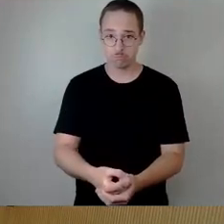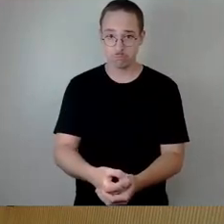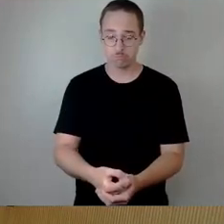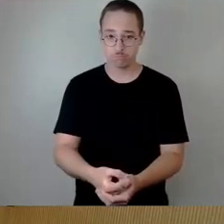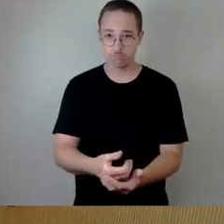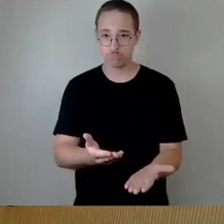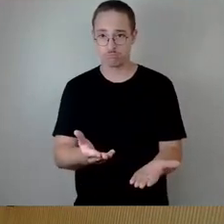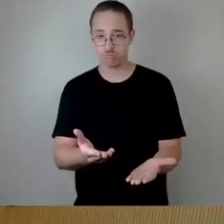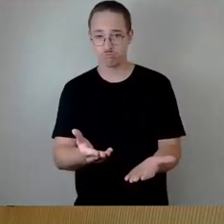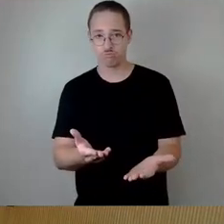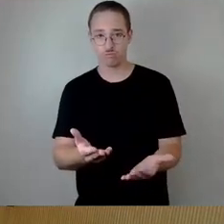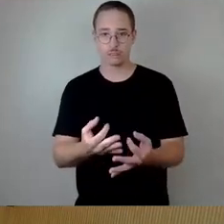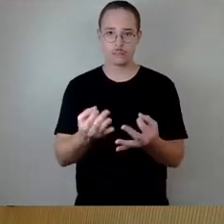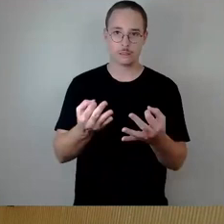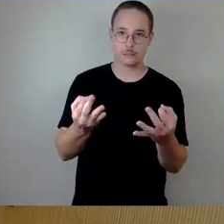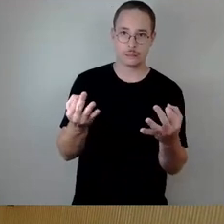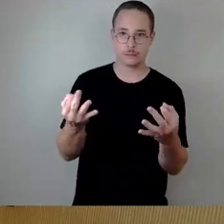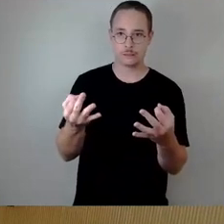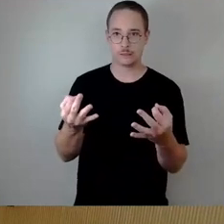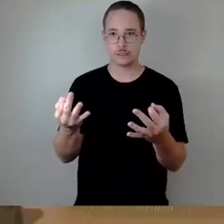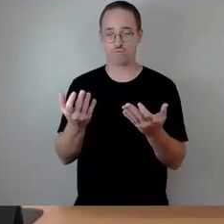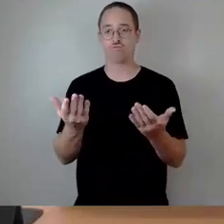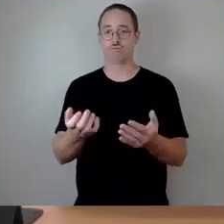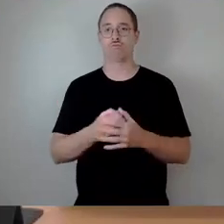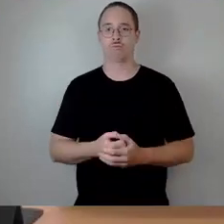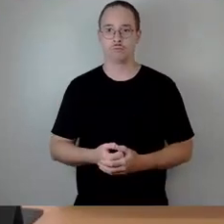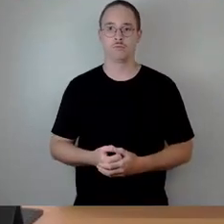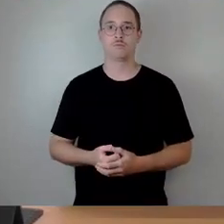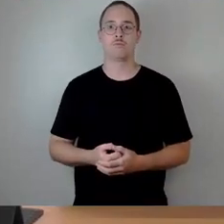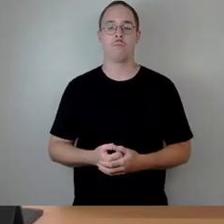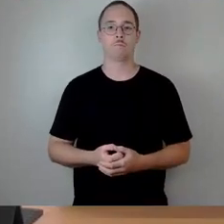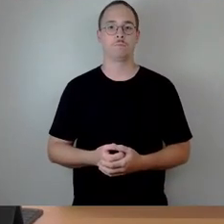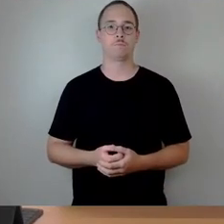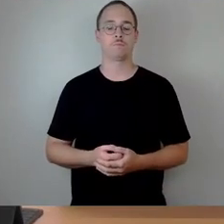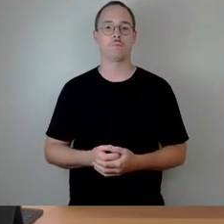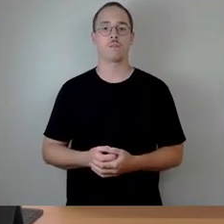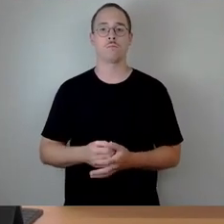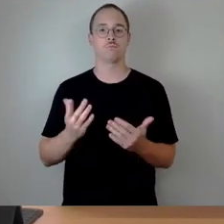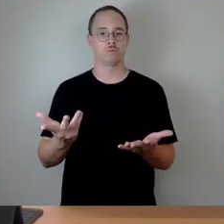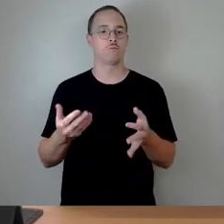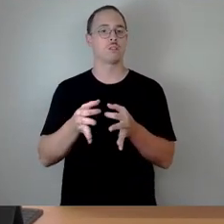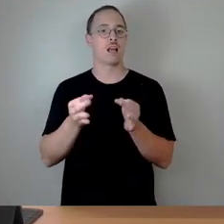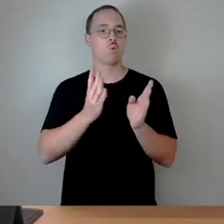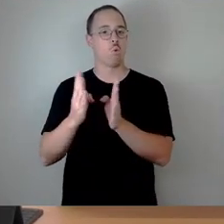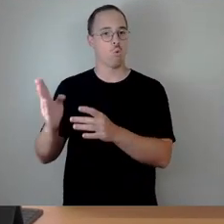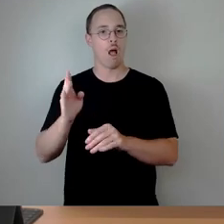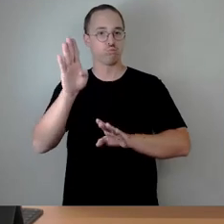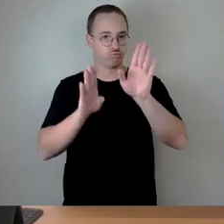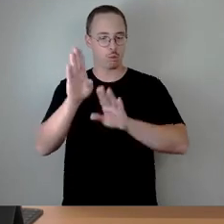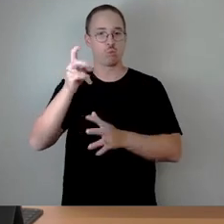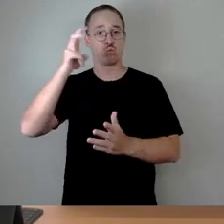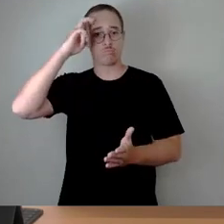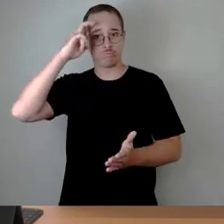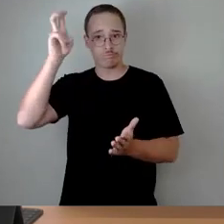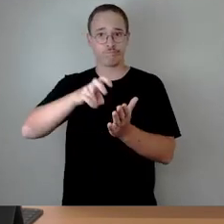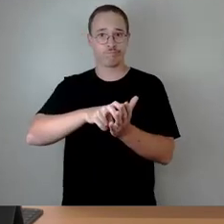Wenn das nicht der Fall ist, lasse ich über die Tagesordnung abstimmen. Wer der Tagesordnung zustimmt, den bitte ich